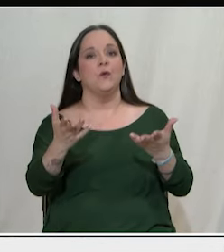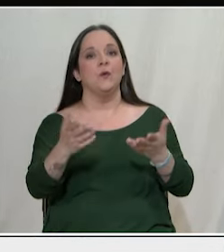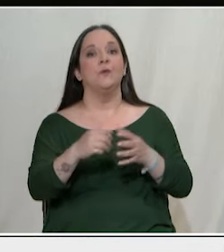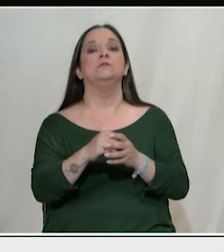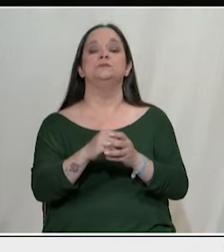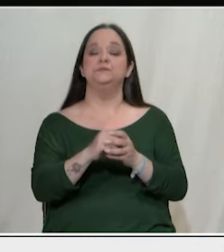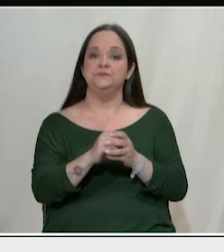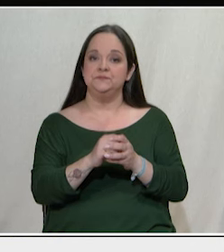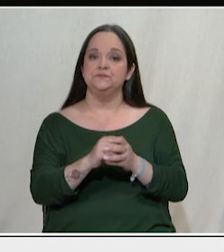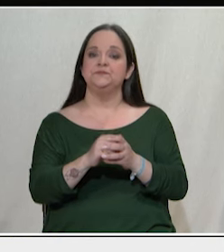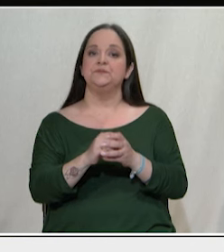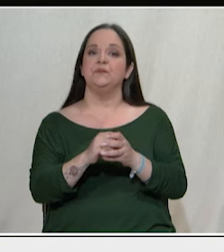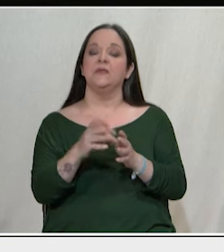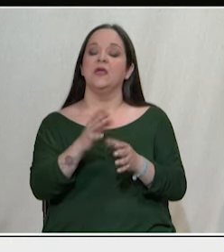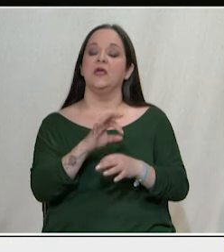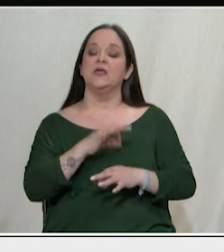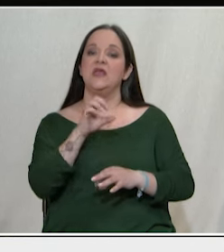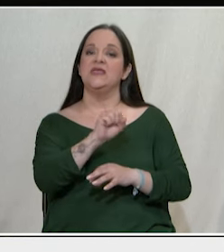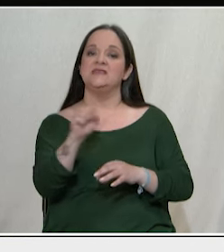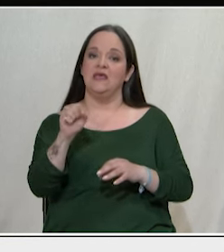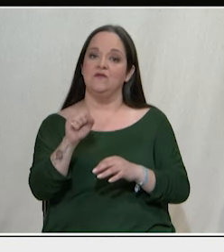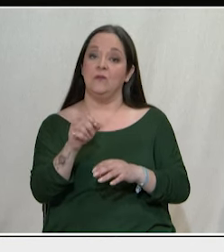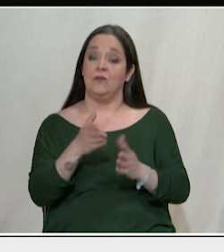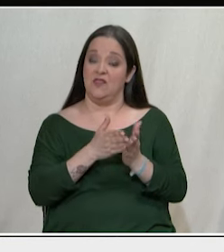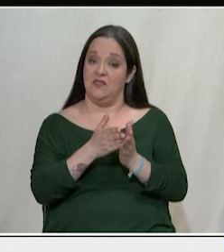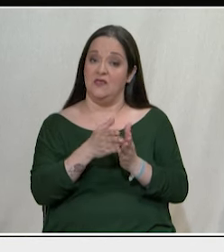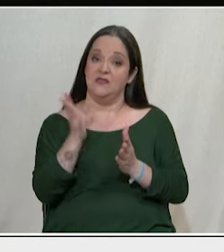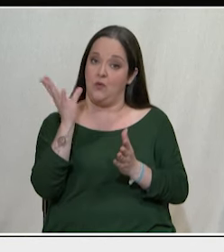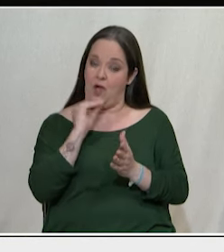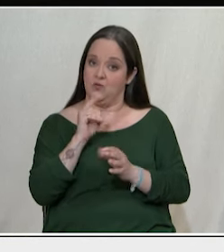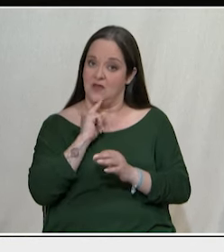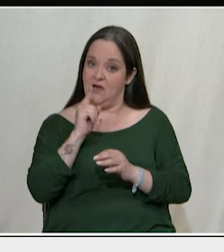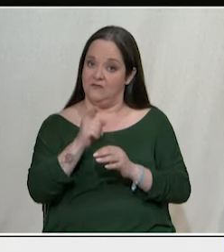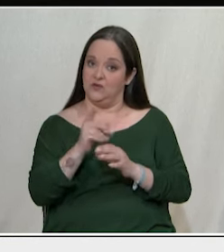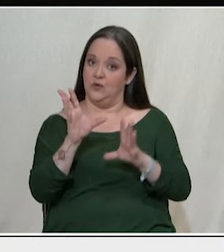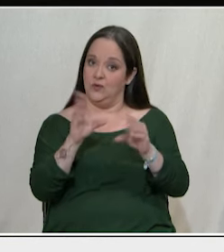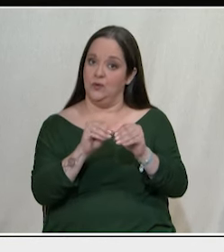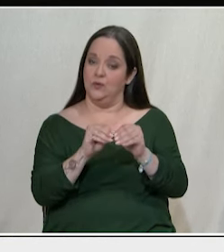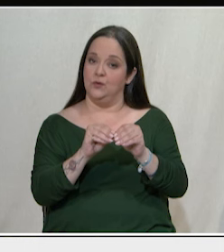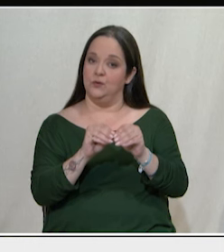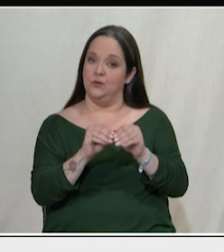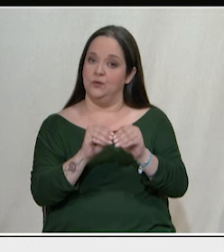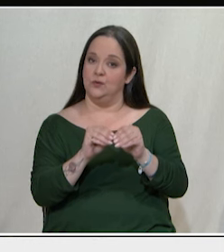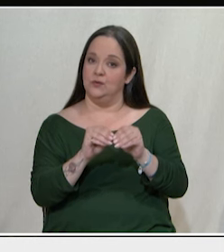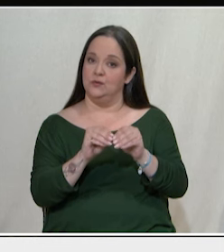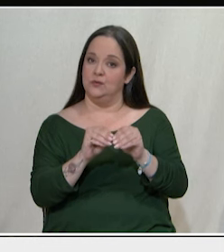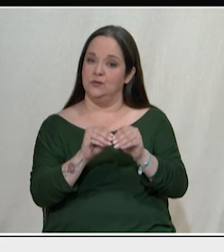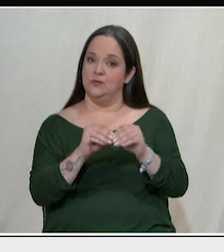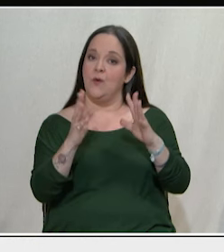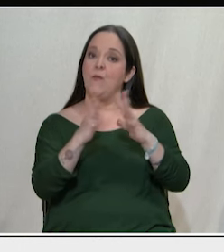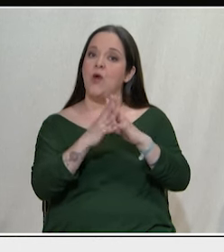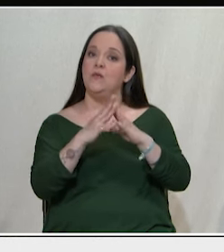είμαστε δίκαιοι επειδή το άκουσα αυτό για το θέμα του πολεμικού